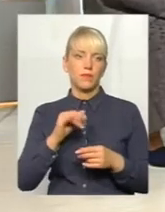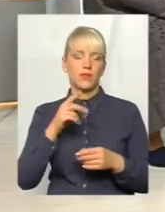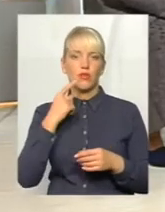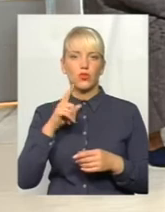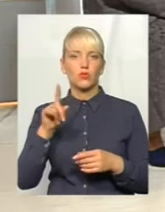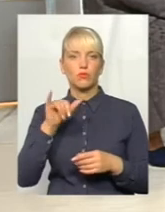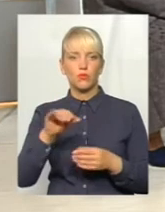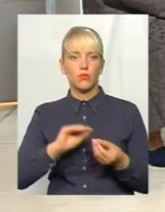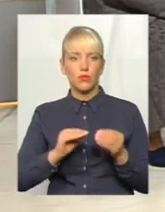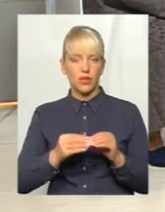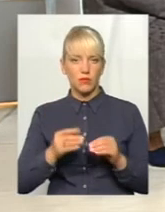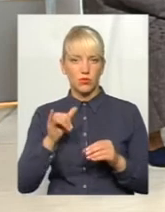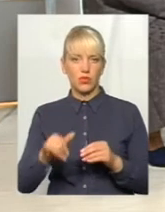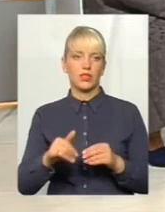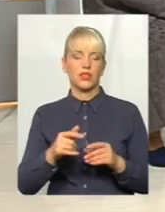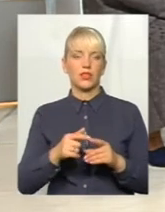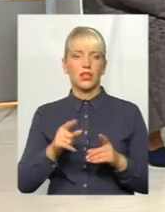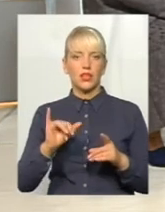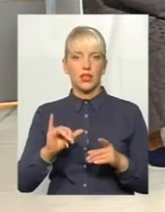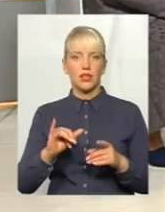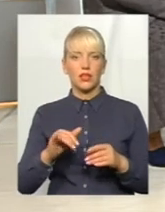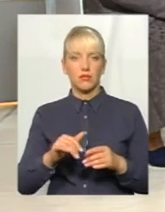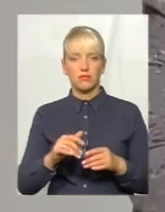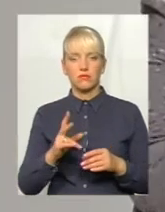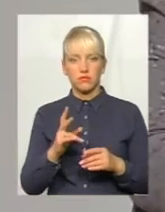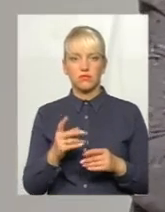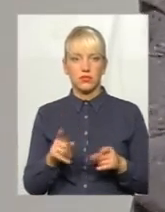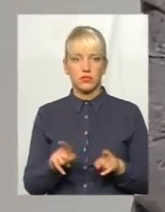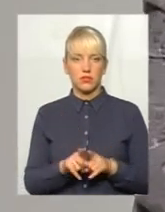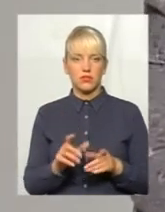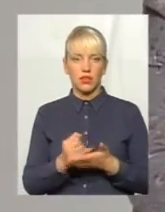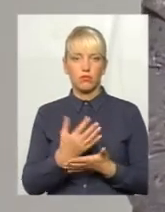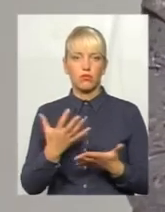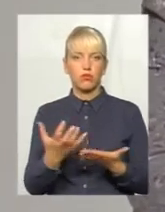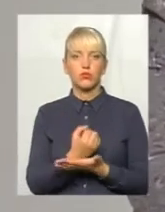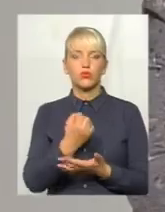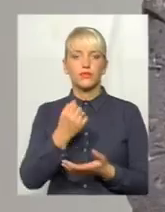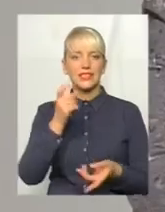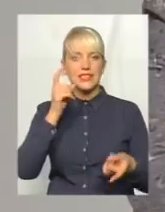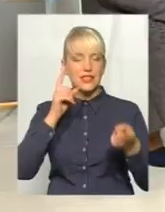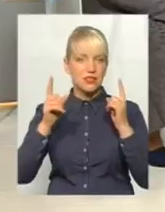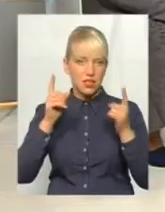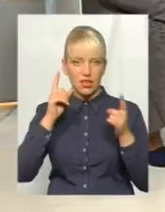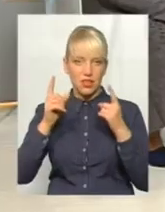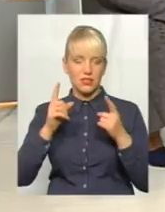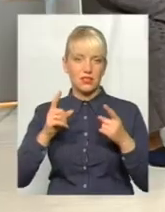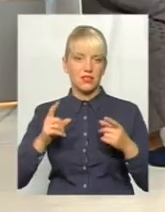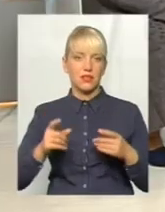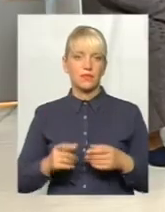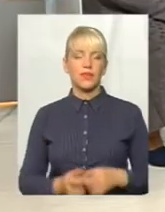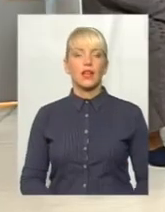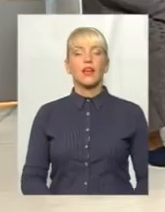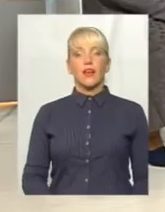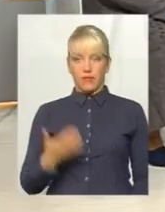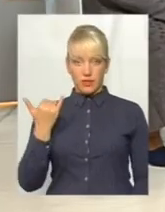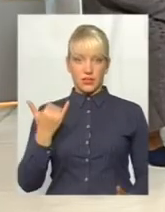з ними, і він переживав на фоні, був такий страс в нього, і він помер. То ви зараз позиваєтесь до